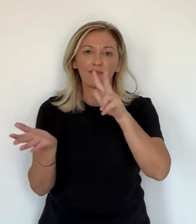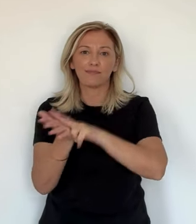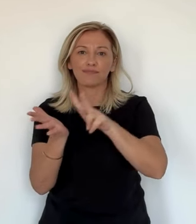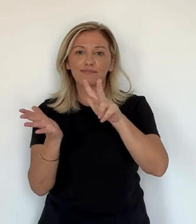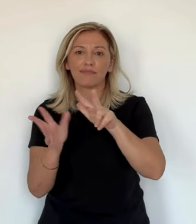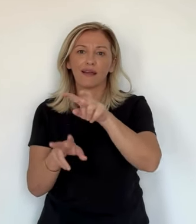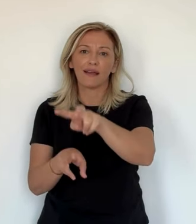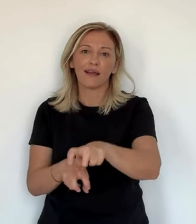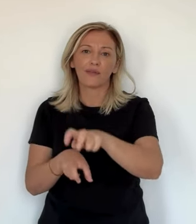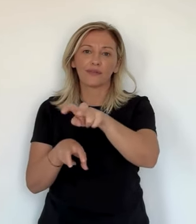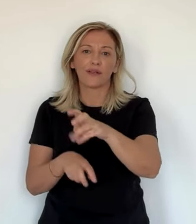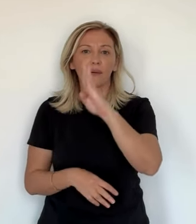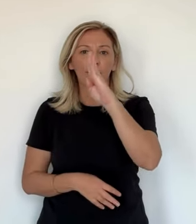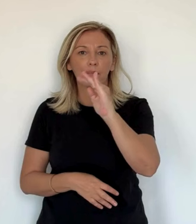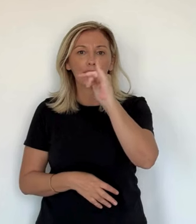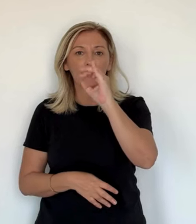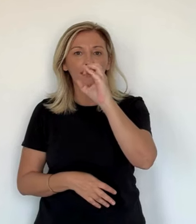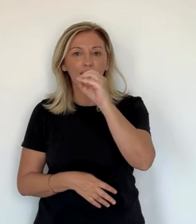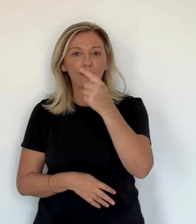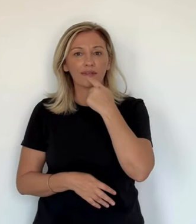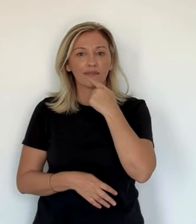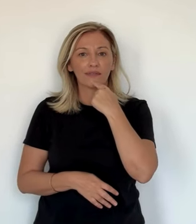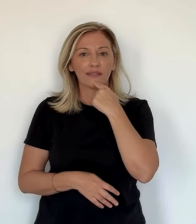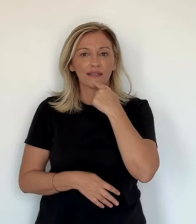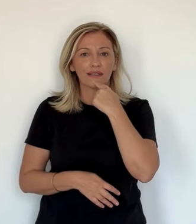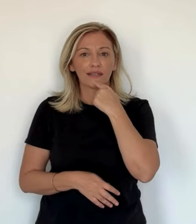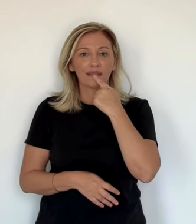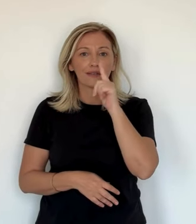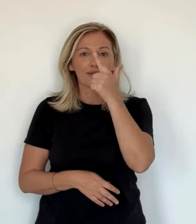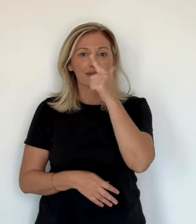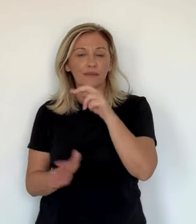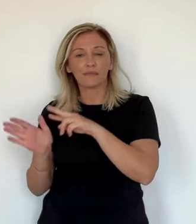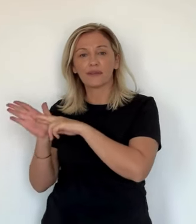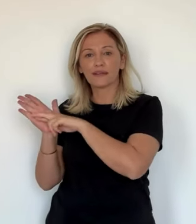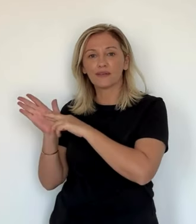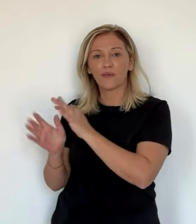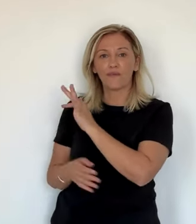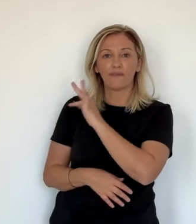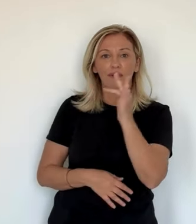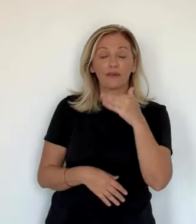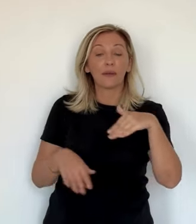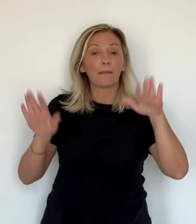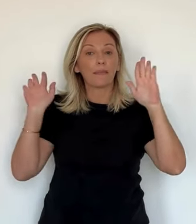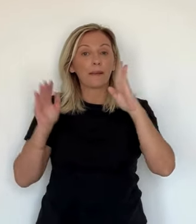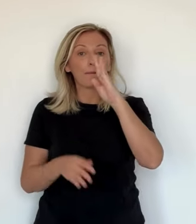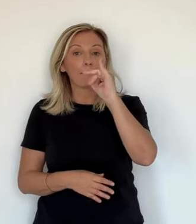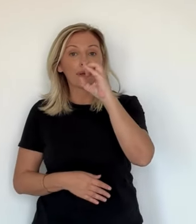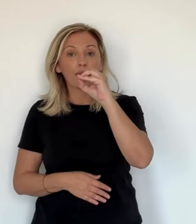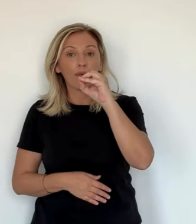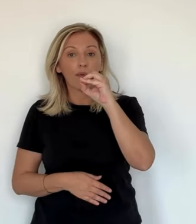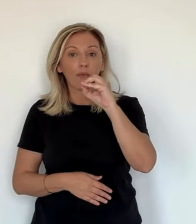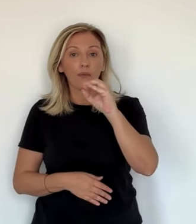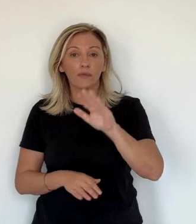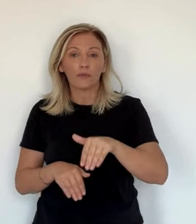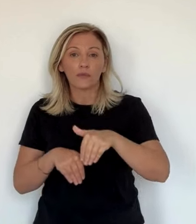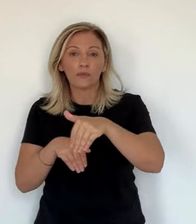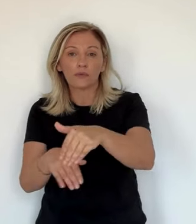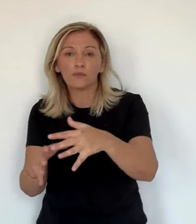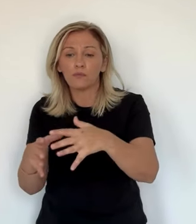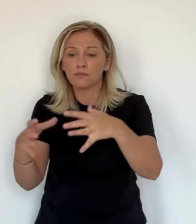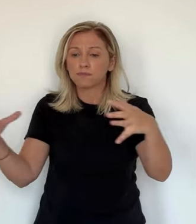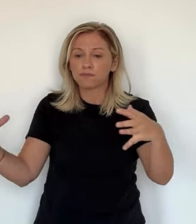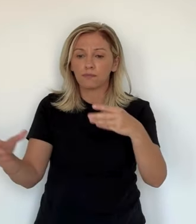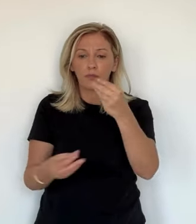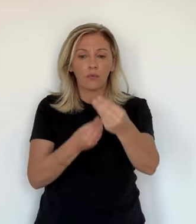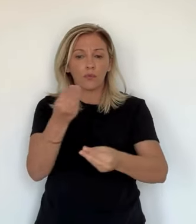termes de surface bio. Alors ce phénomène est-il en croissance ou bien observe-t un fléchissement ? Élément de réponse avec Caroline Ferrer et Marion Fiam.